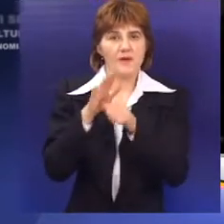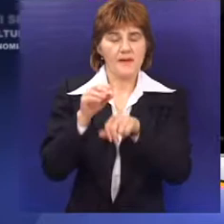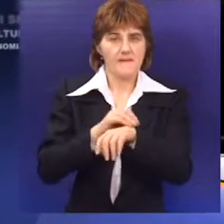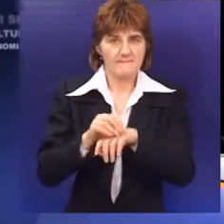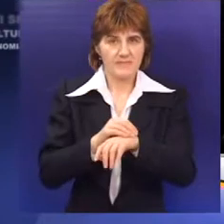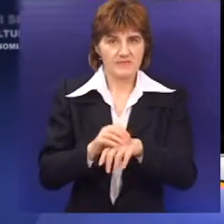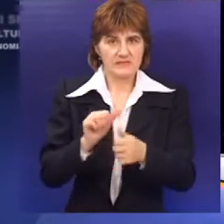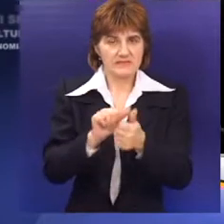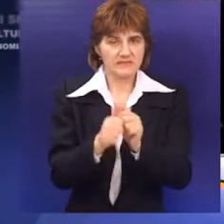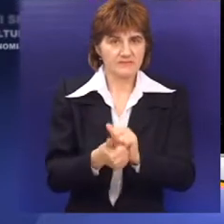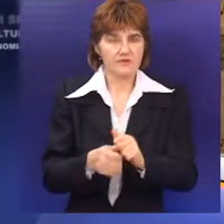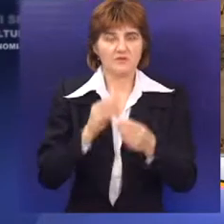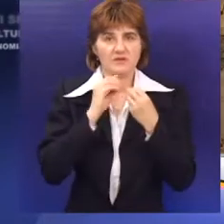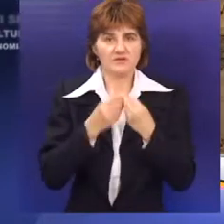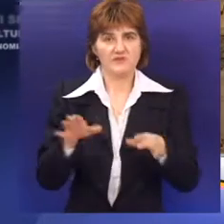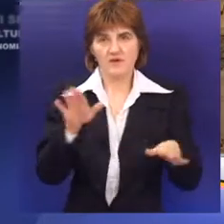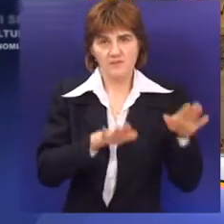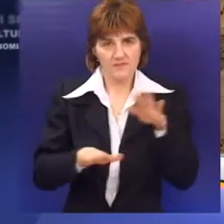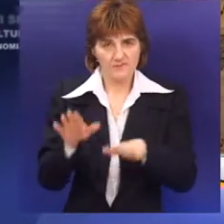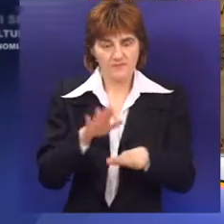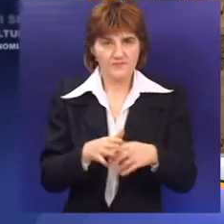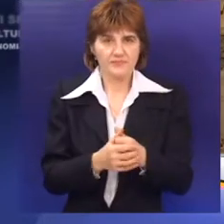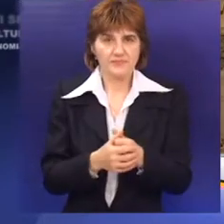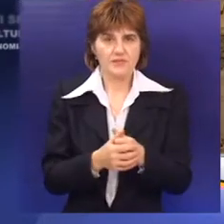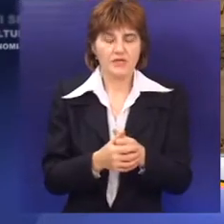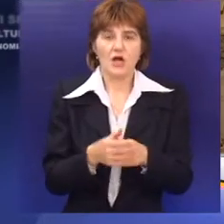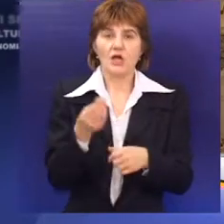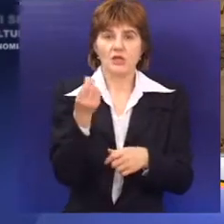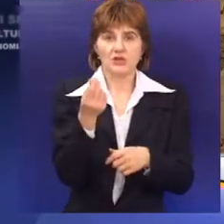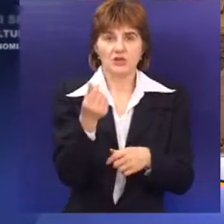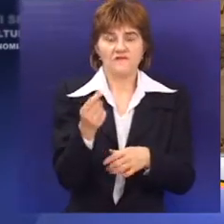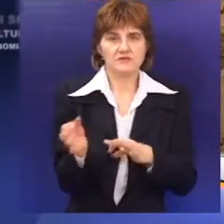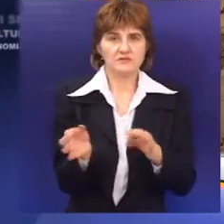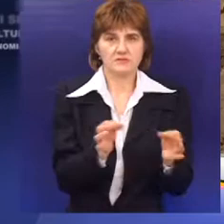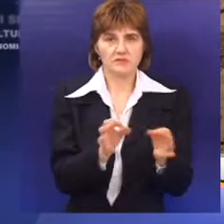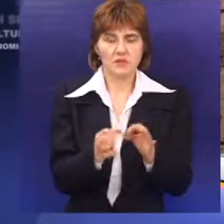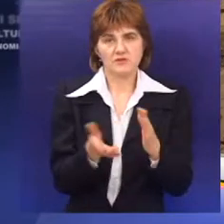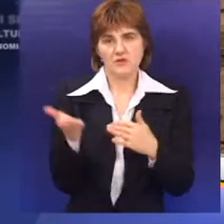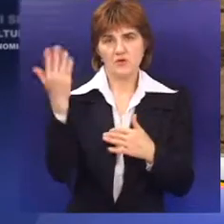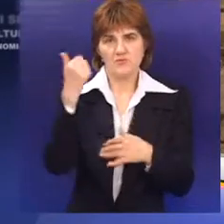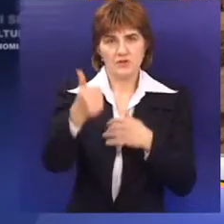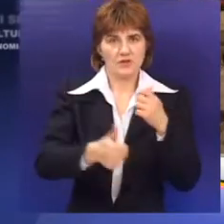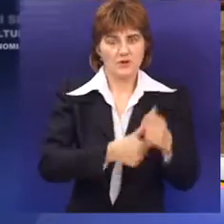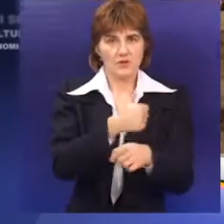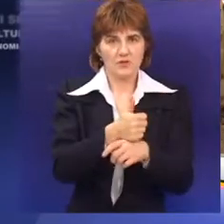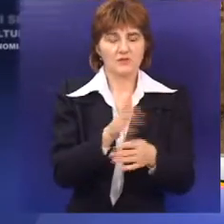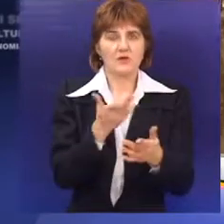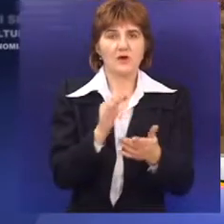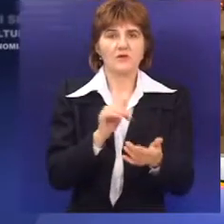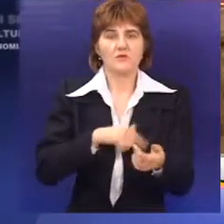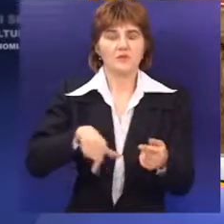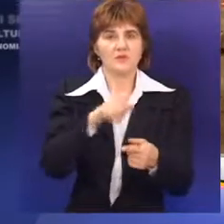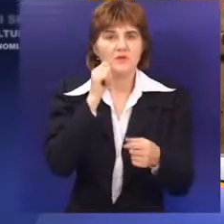uprađavati svoje aktivnosti. Novac za izgradnju bazena obezbeđen je pre više od godinu dana kroz program